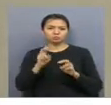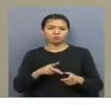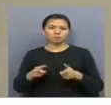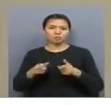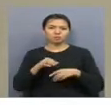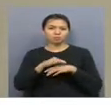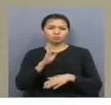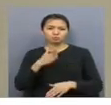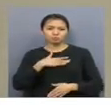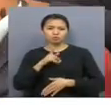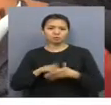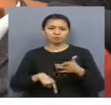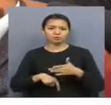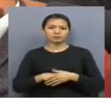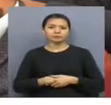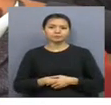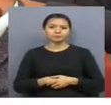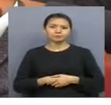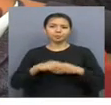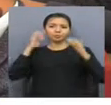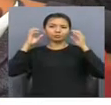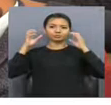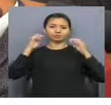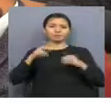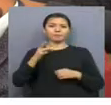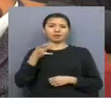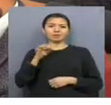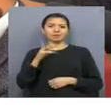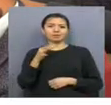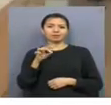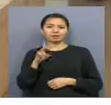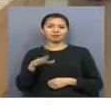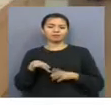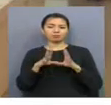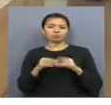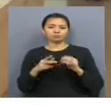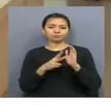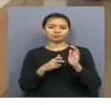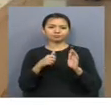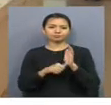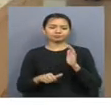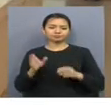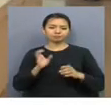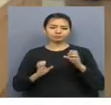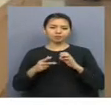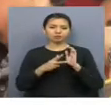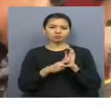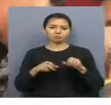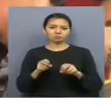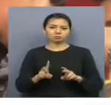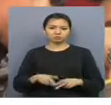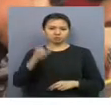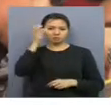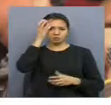шығамыз деген үміттеміз. Университет қабырғасында политехникалық факультетте жалпы 860 студент, 8 мамандық бойынша